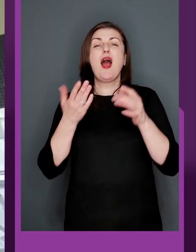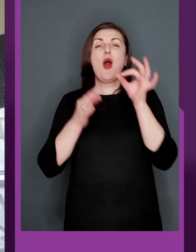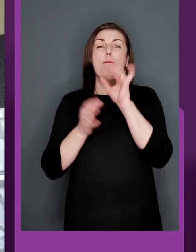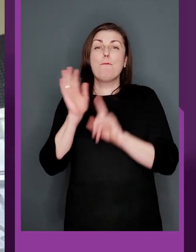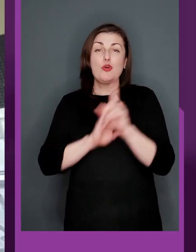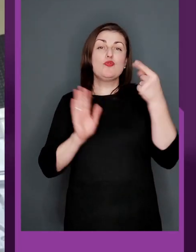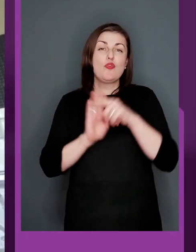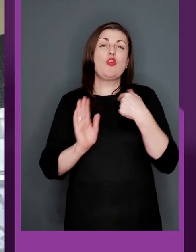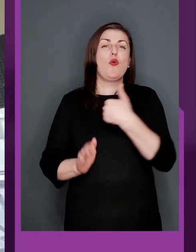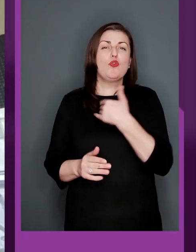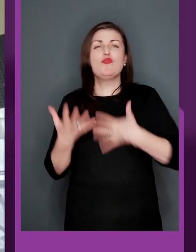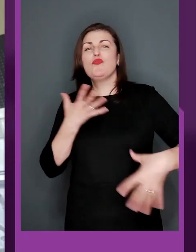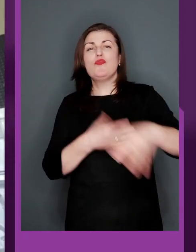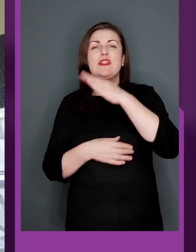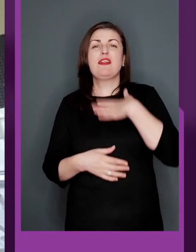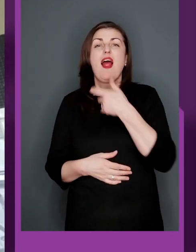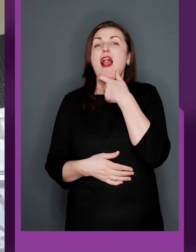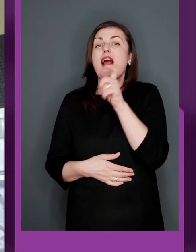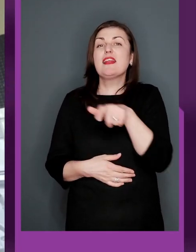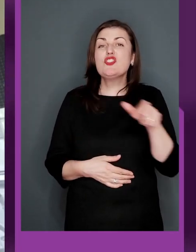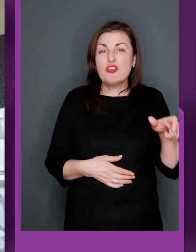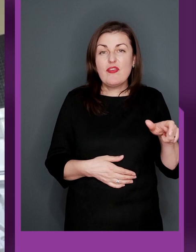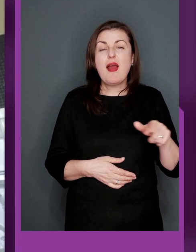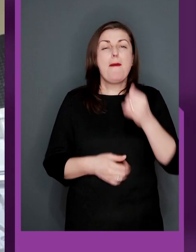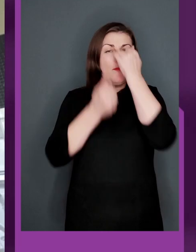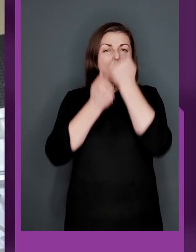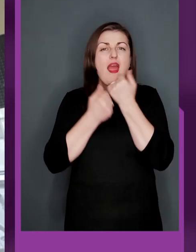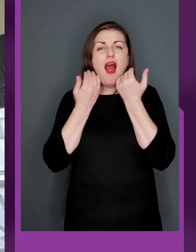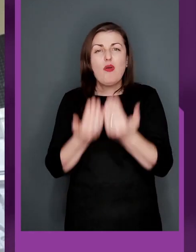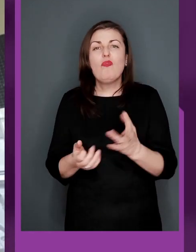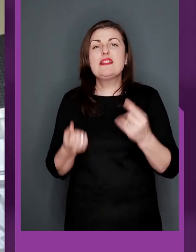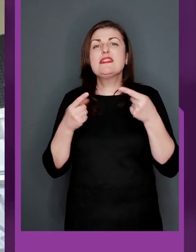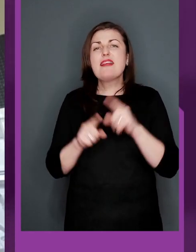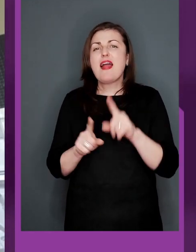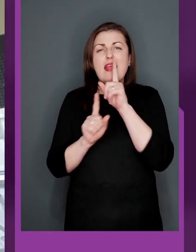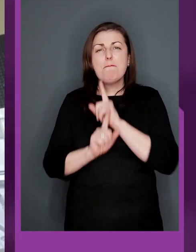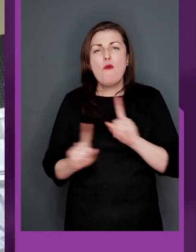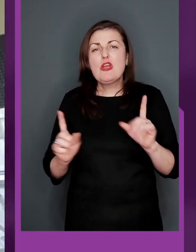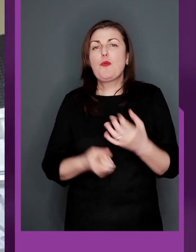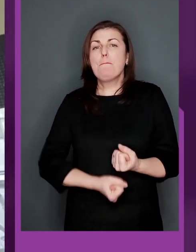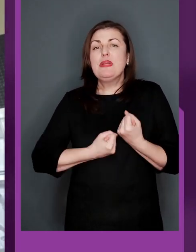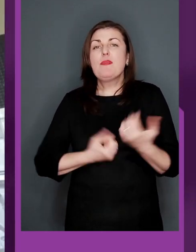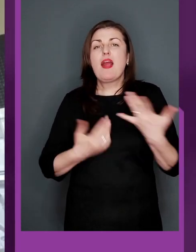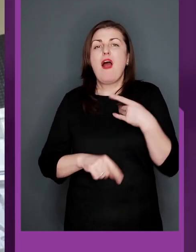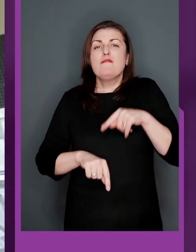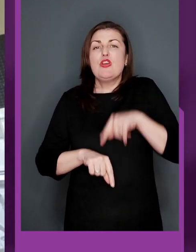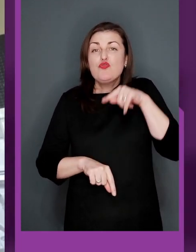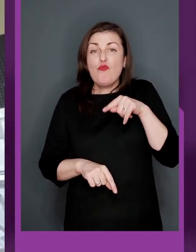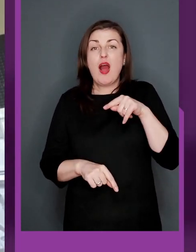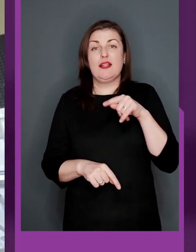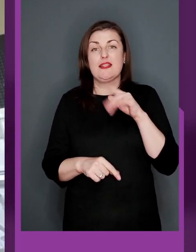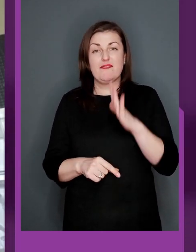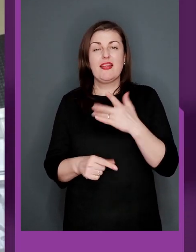Почну з того, що хочу все-таки наших всіх глядачів подякувати за неймовірну підтримку, яка